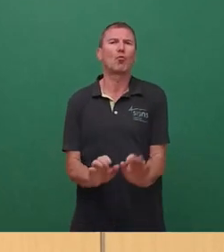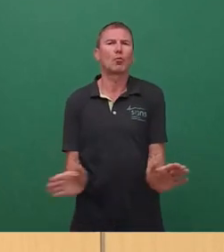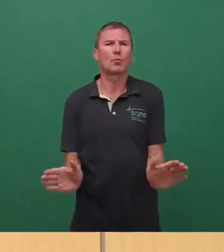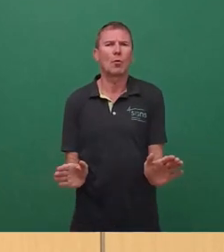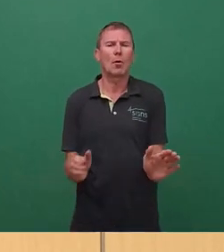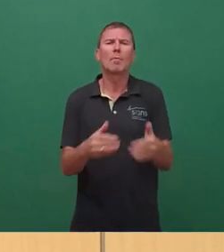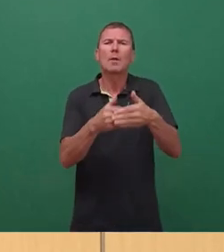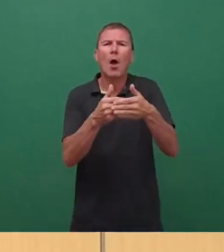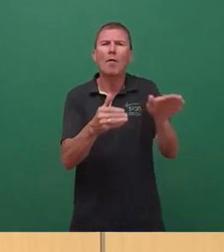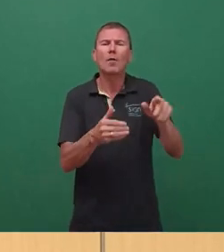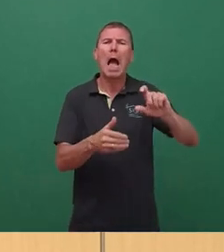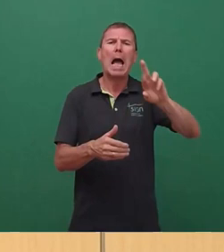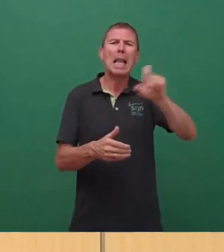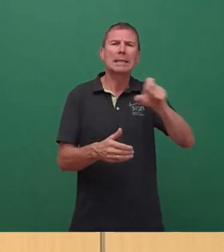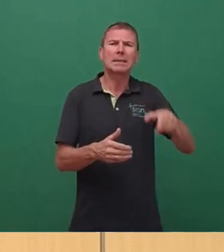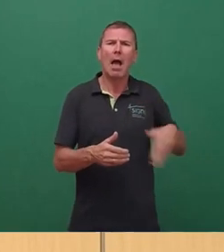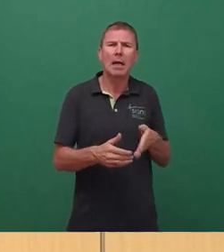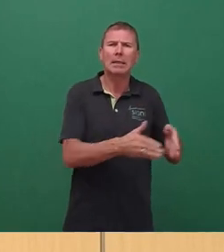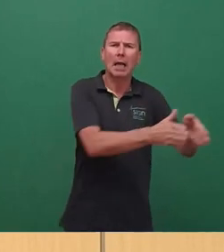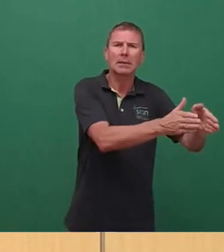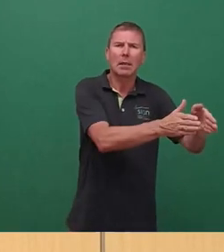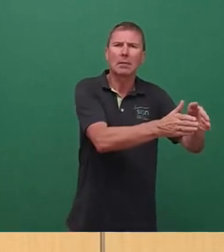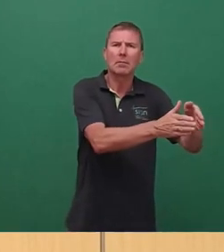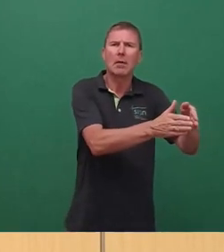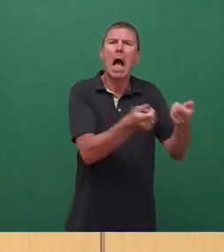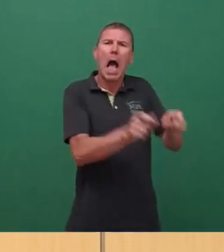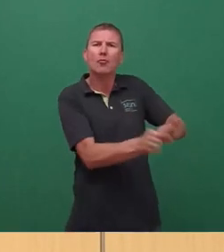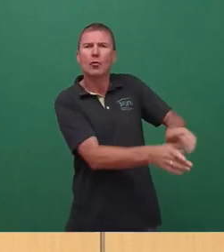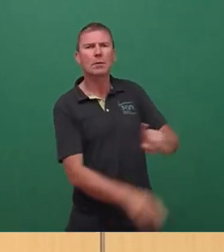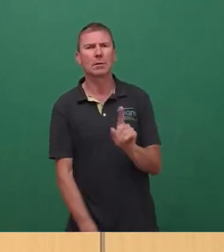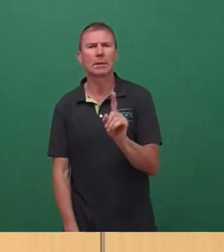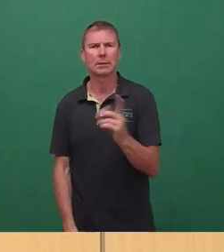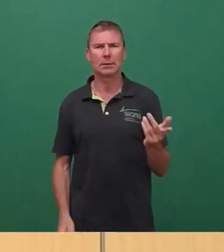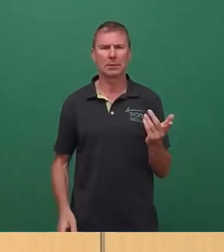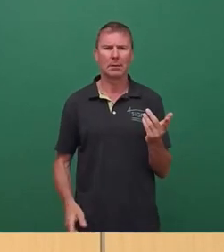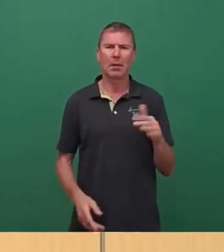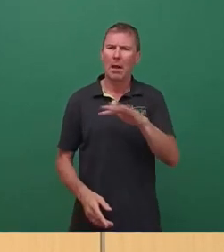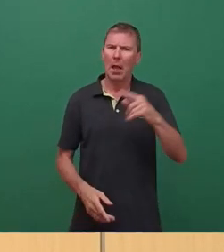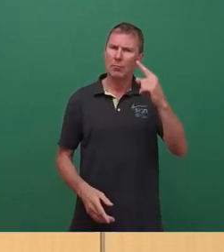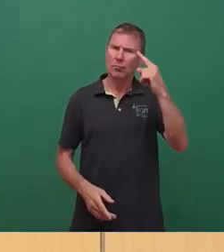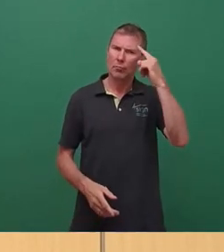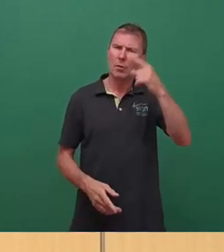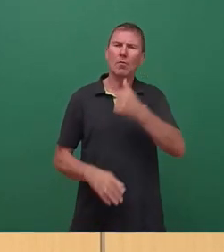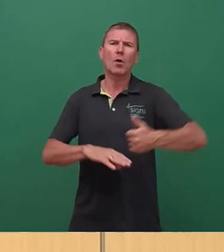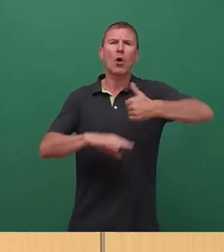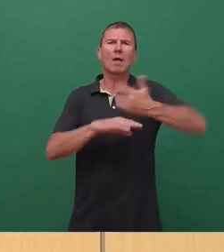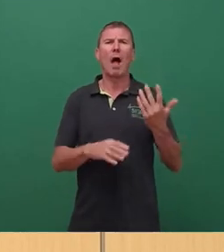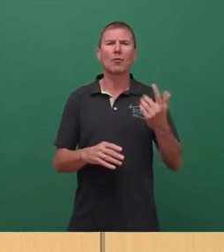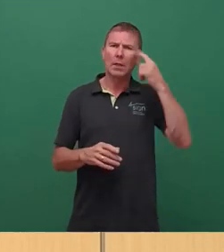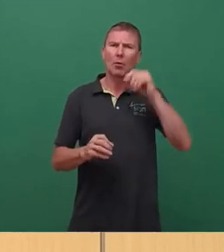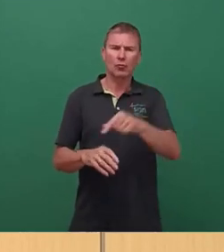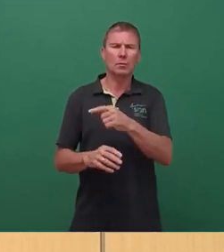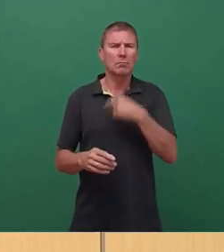Renitzgasse ist nicht ausgeschlossen. Auch das ist Aussage des Landeskonservators. Und wir haben uns ja zum Glück darauf